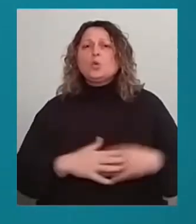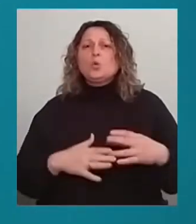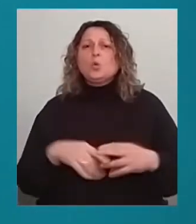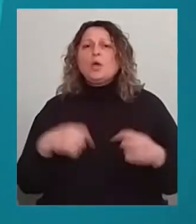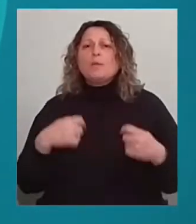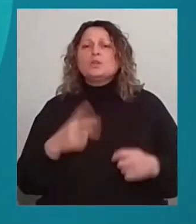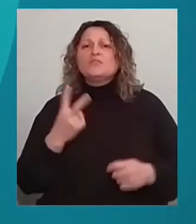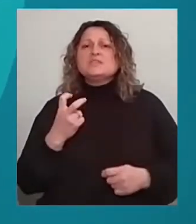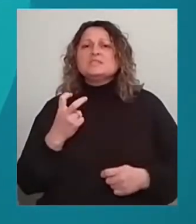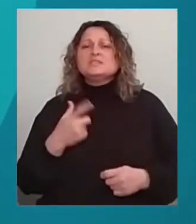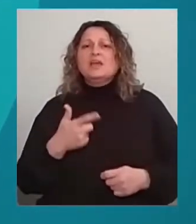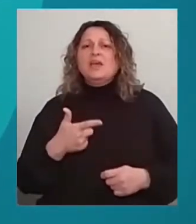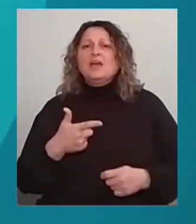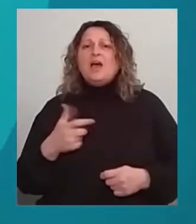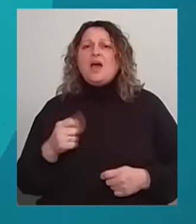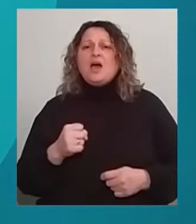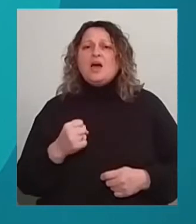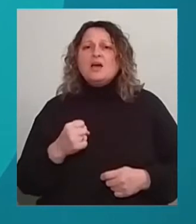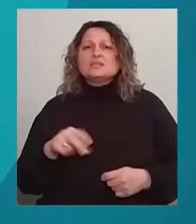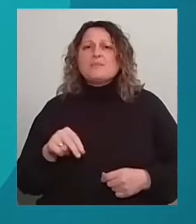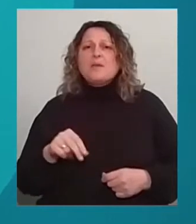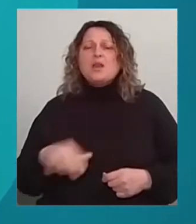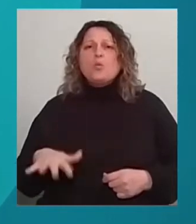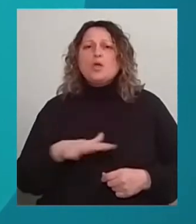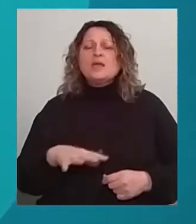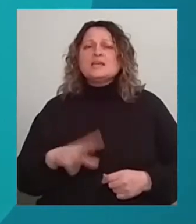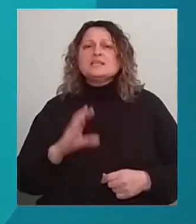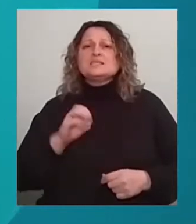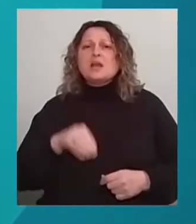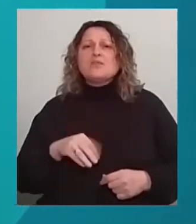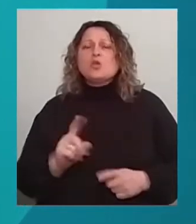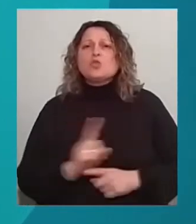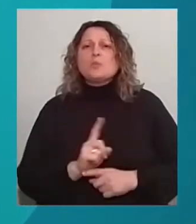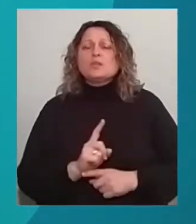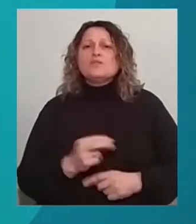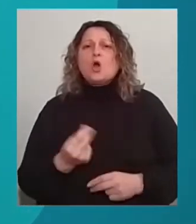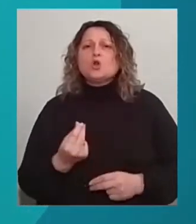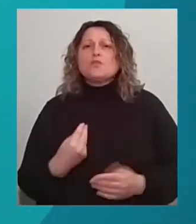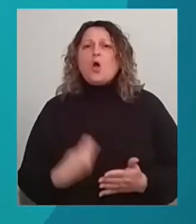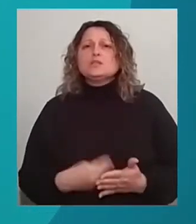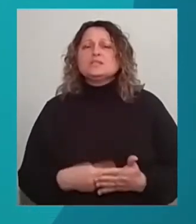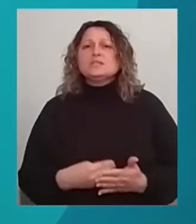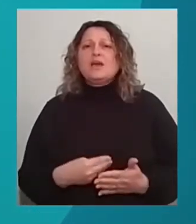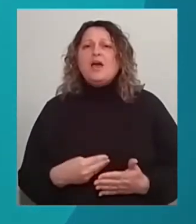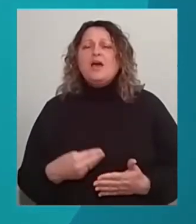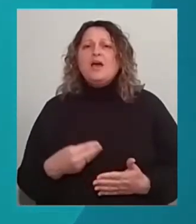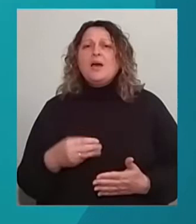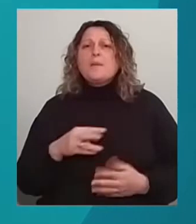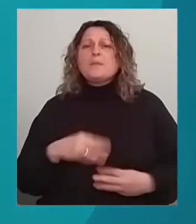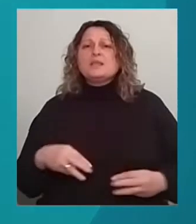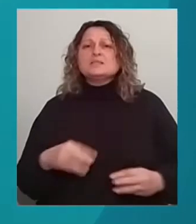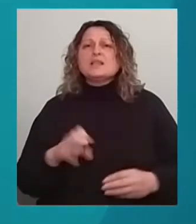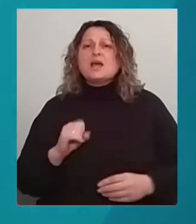гектарів земельних угідь. Стартова ціна – нормативна грошова оцінка. Зі слів заступника міністра економіки Тараса Висоцького,